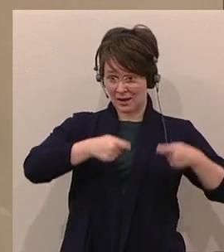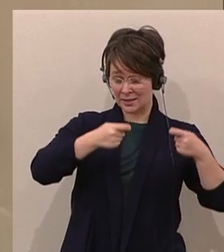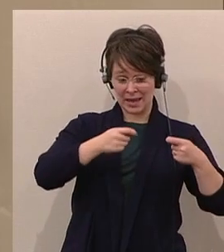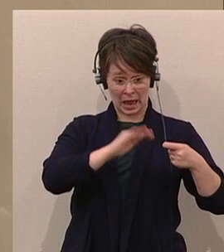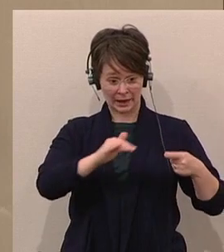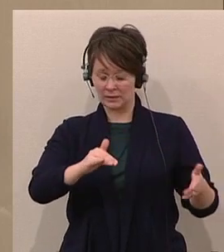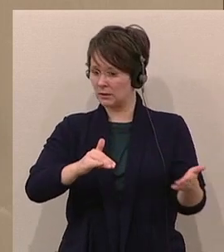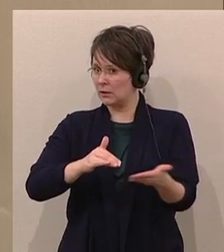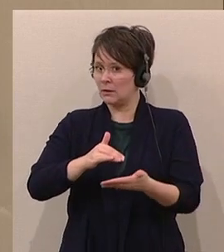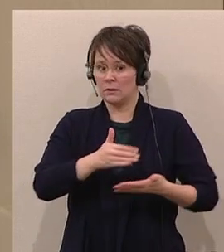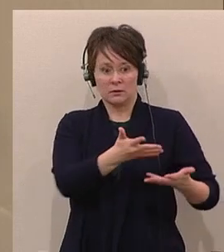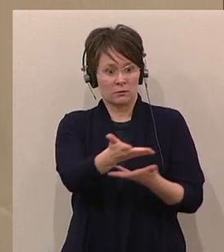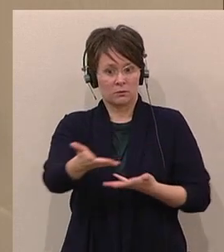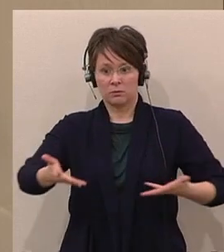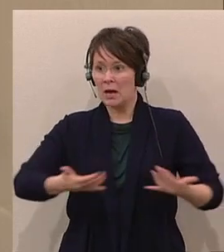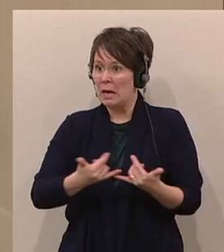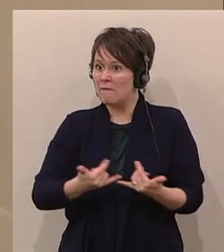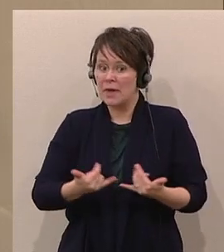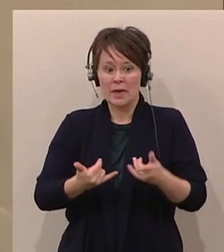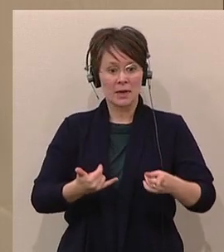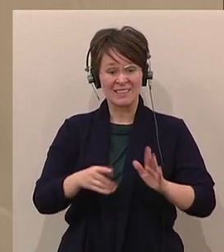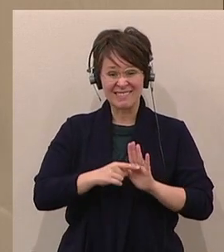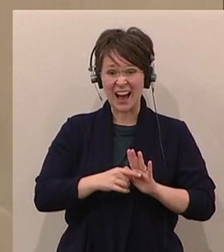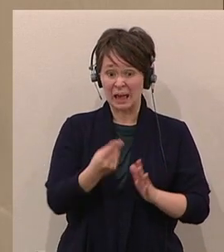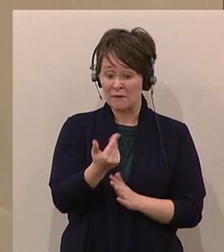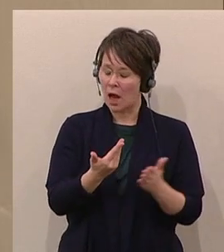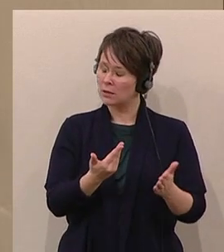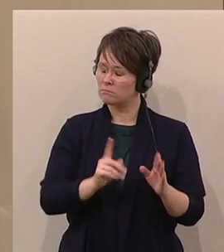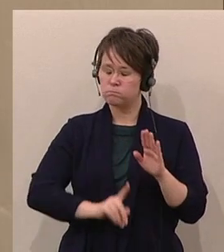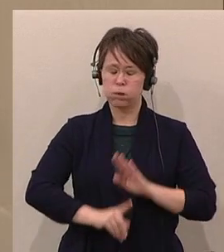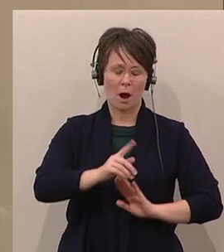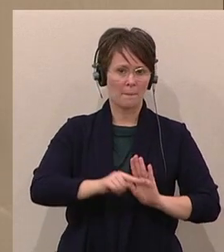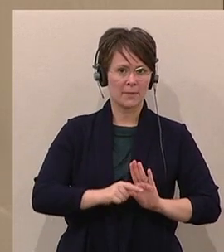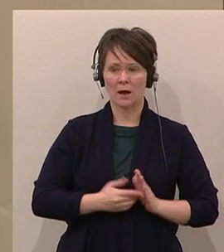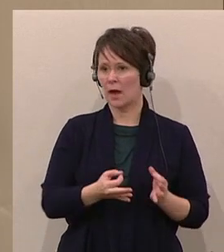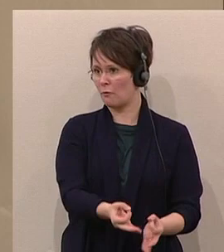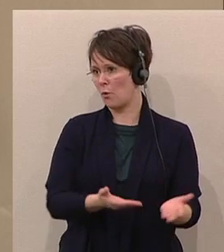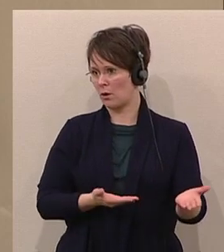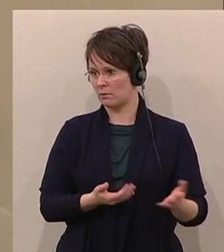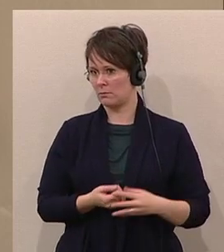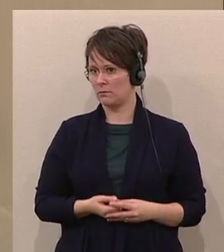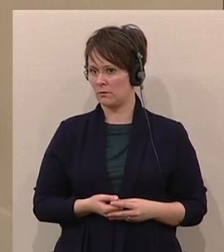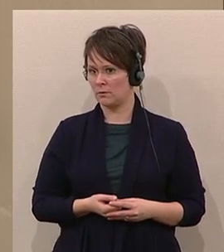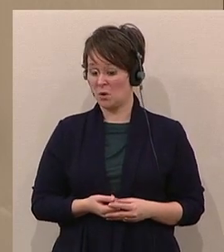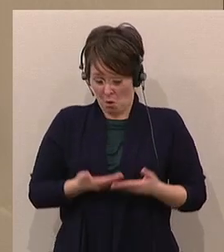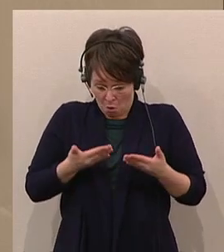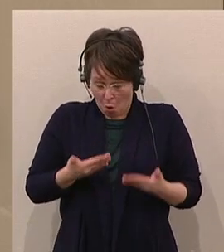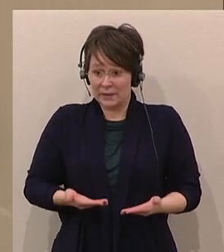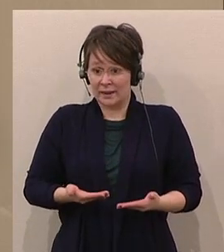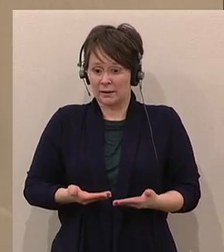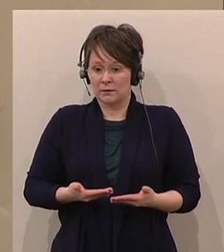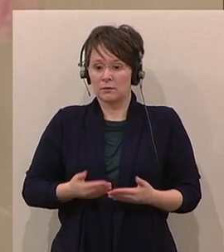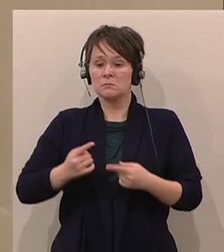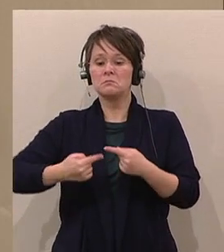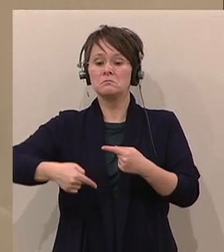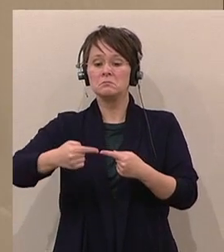die haben hier auch einen sehr hohen finanziellen Nachteil. Und heute, drei Tage vor der Nationalratswahl,